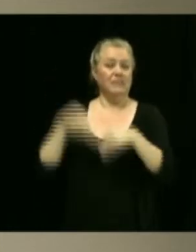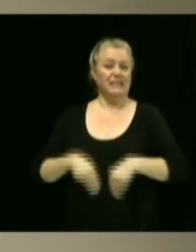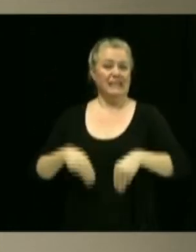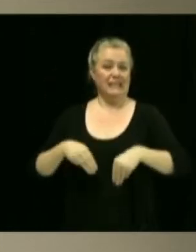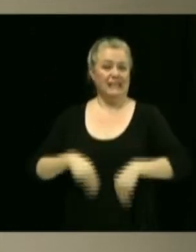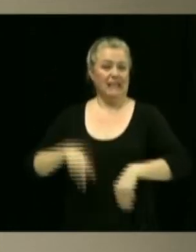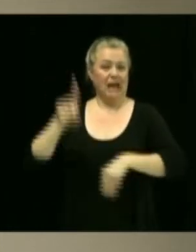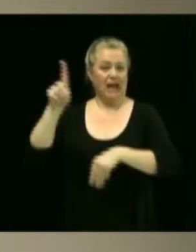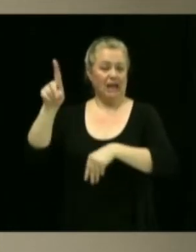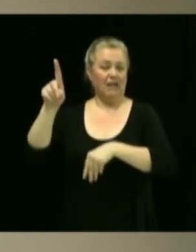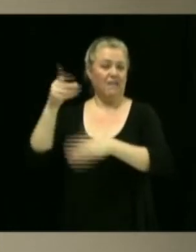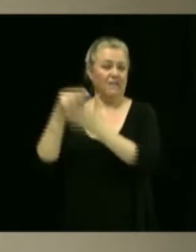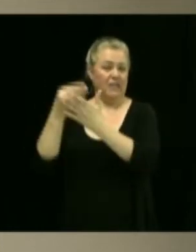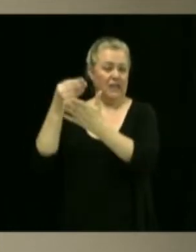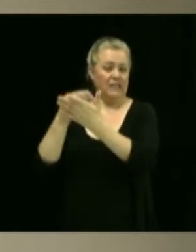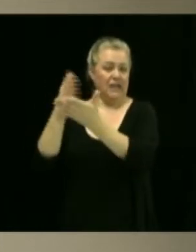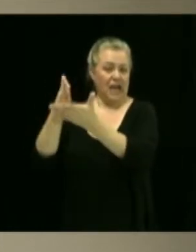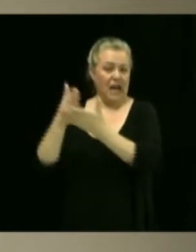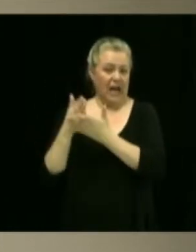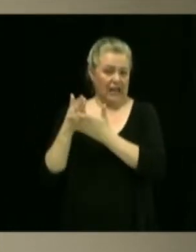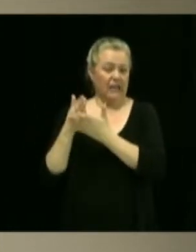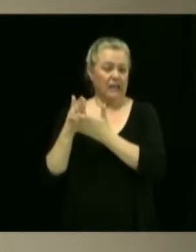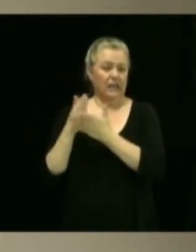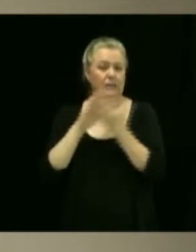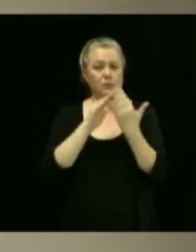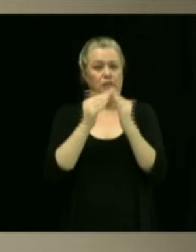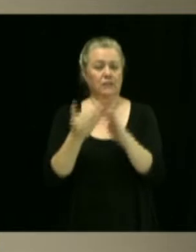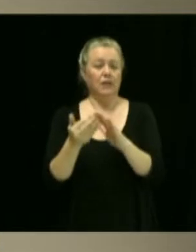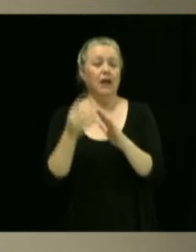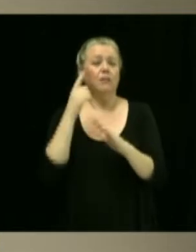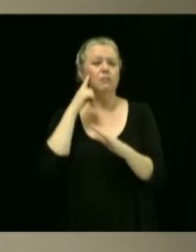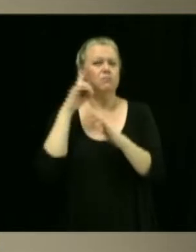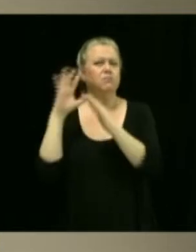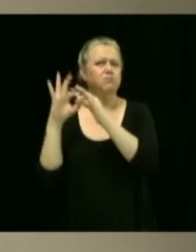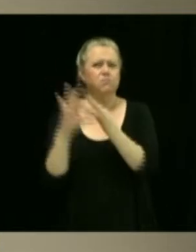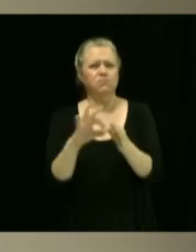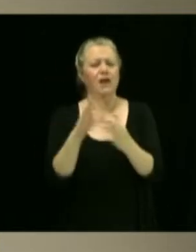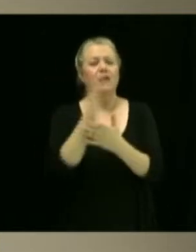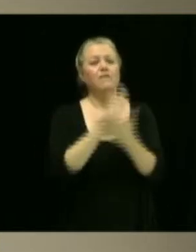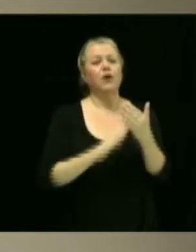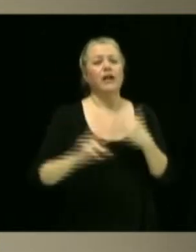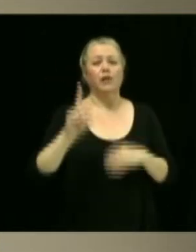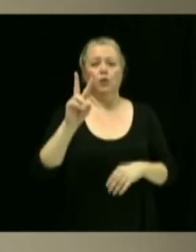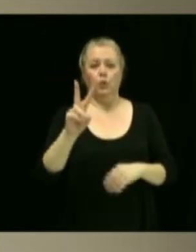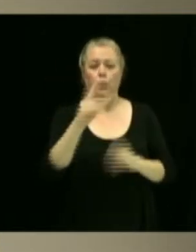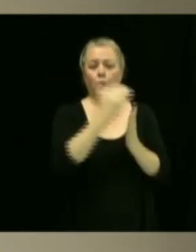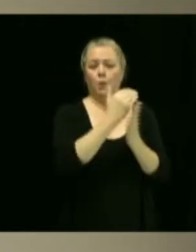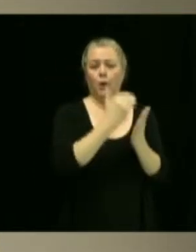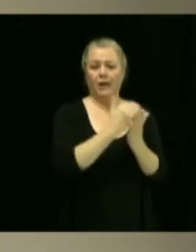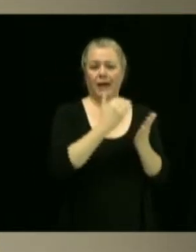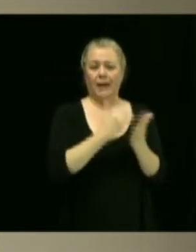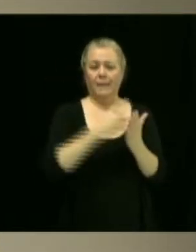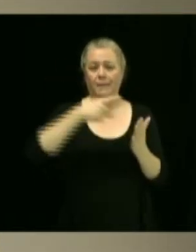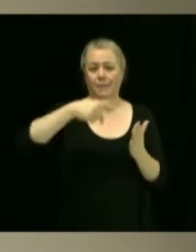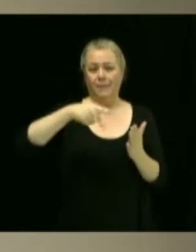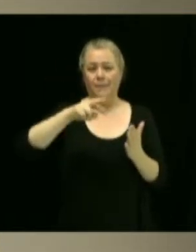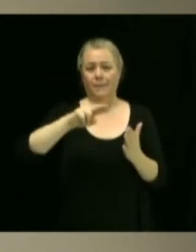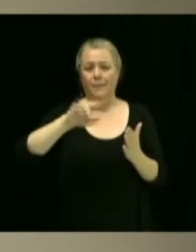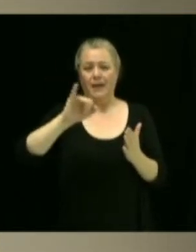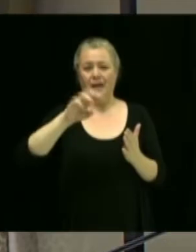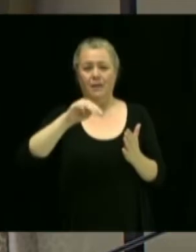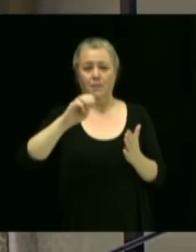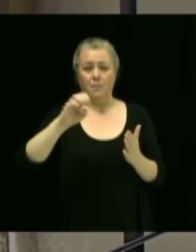du volet 2 du programme PRIMO en vue de la réalisation des travaux d'aqueduc, d'égout et de voirie sur la rue des Tilleuls.